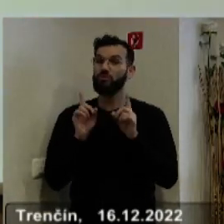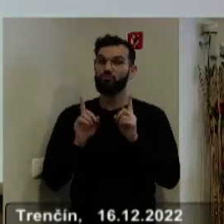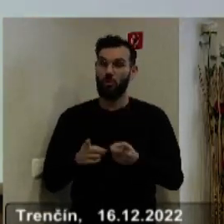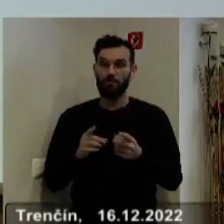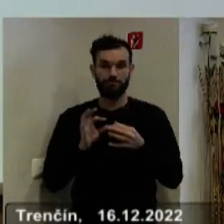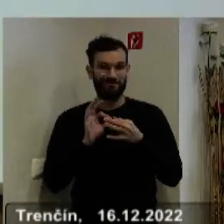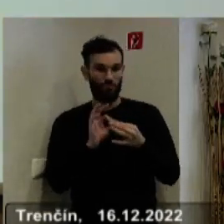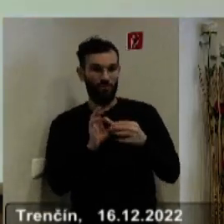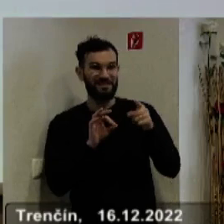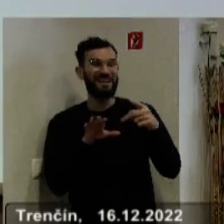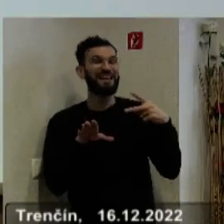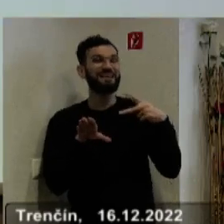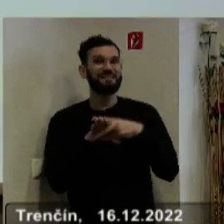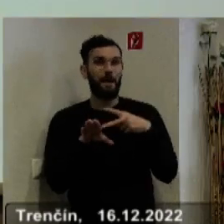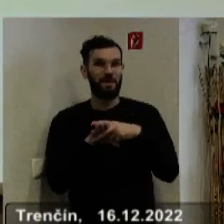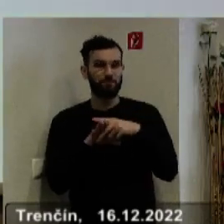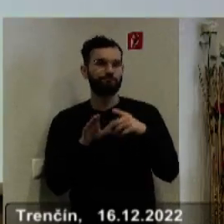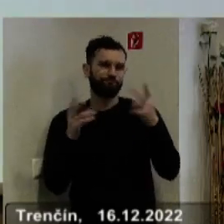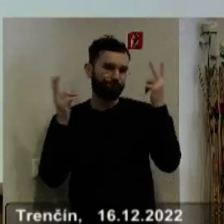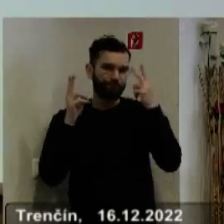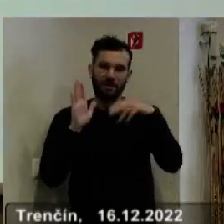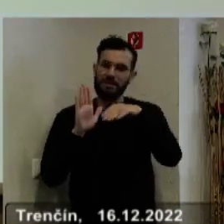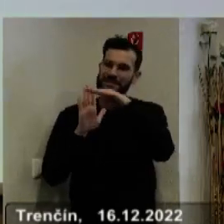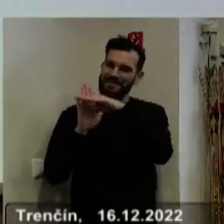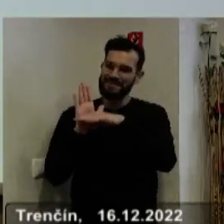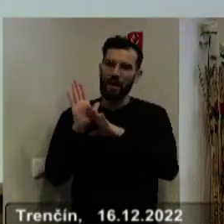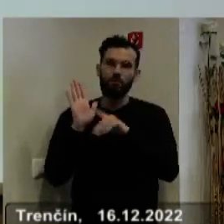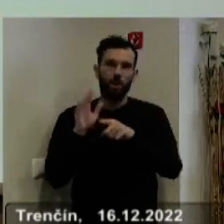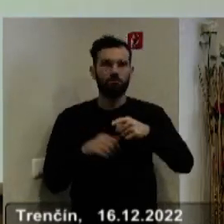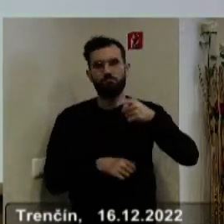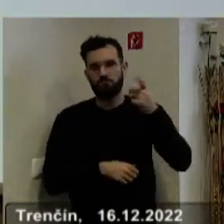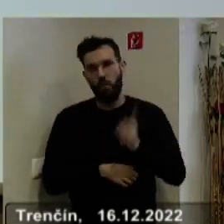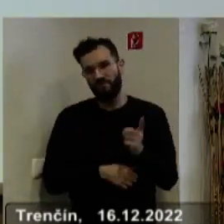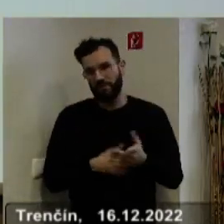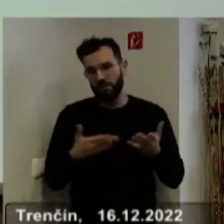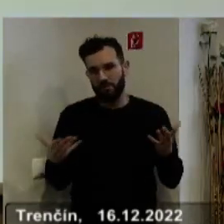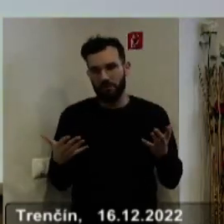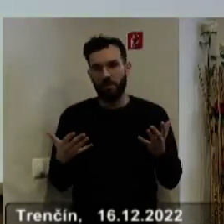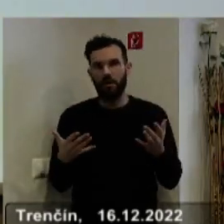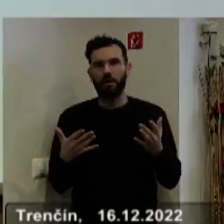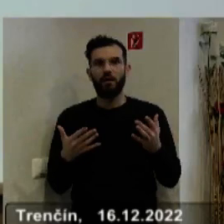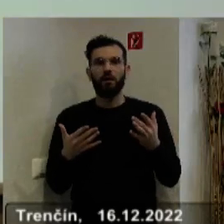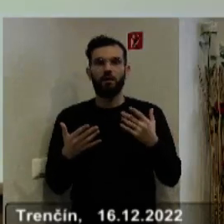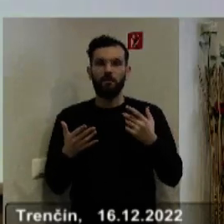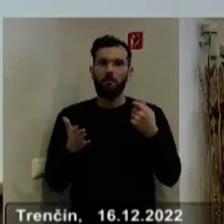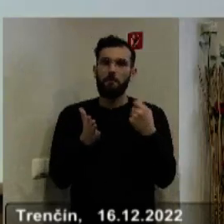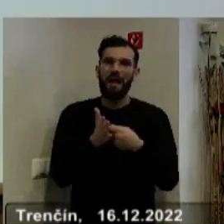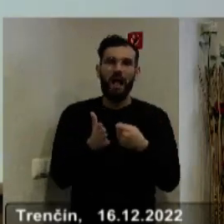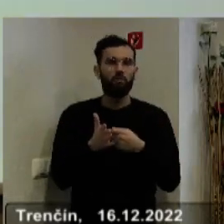zabezpečenia zo zákona vyplývajúcich povinností na úpravu mzových nárokov